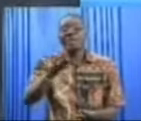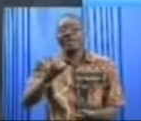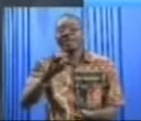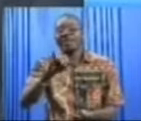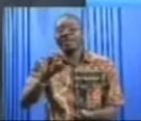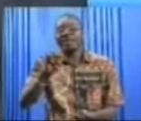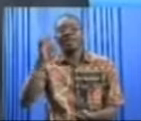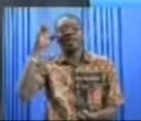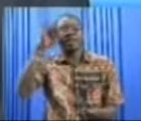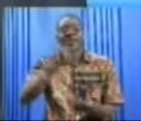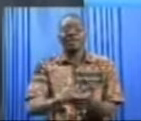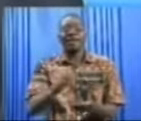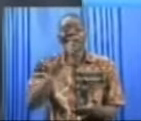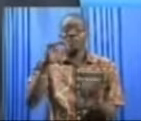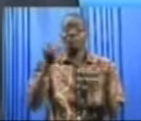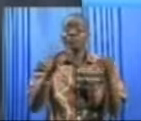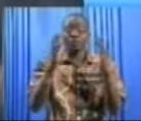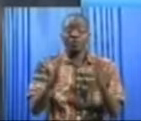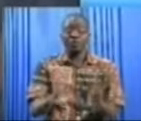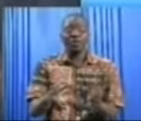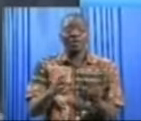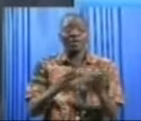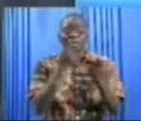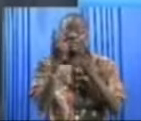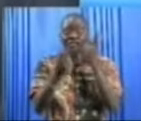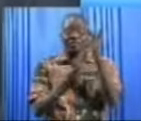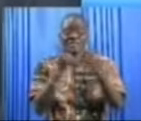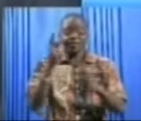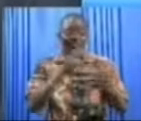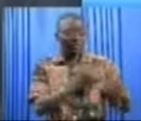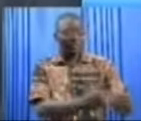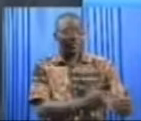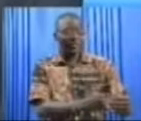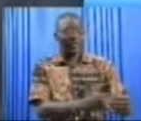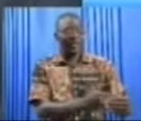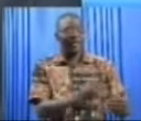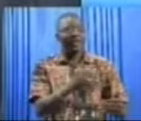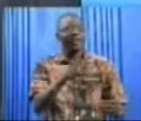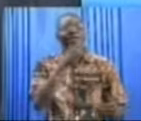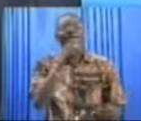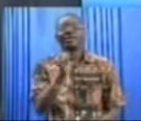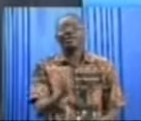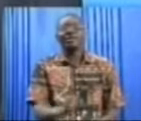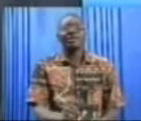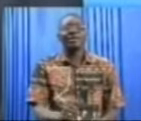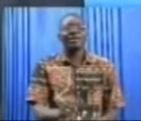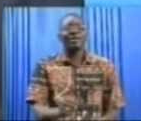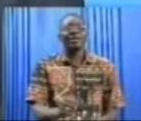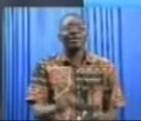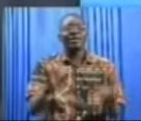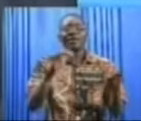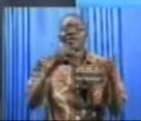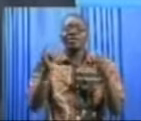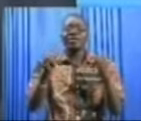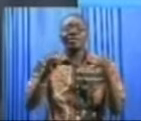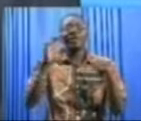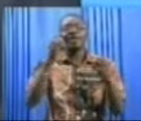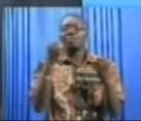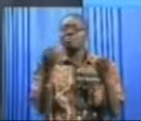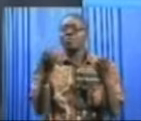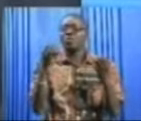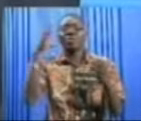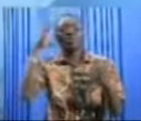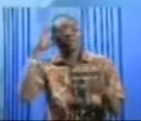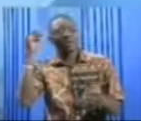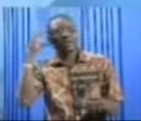Et c'est un joueur à surveille de près. Il y a également un ancien, on va dire un joueur très expérimenté, Daniel